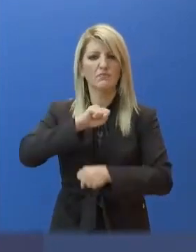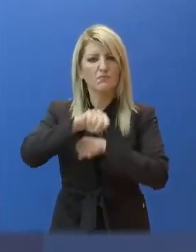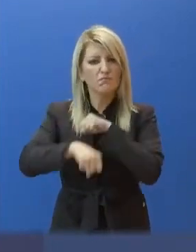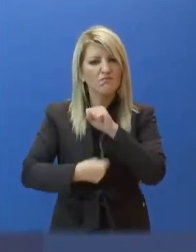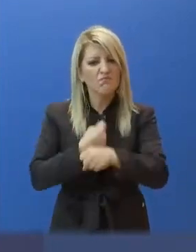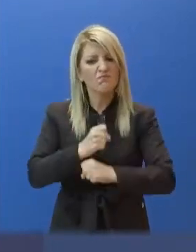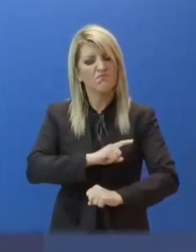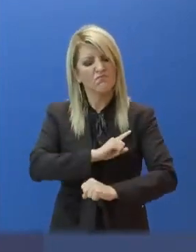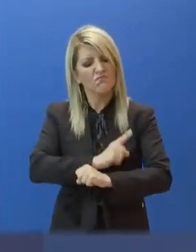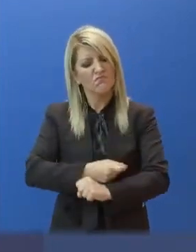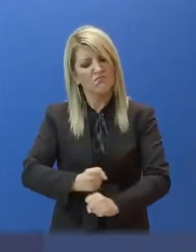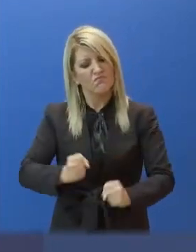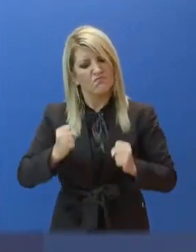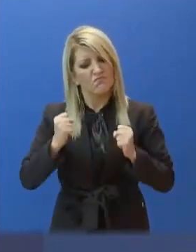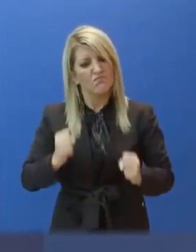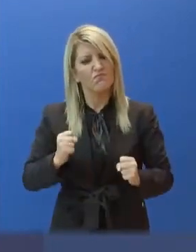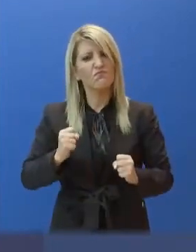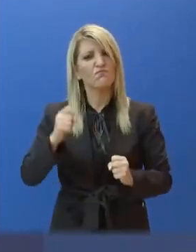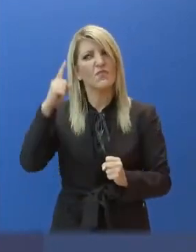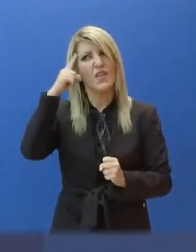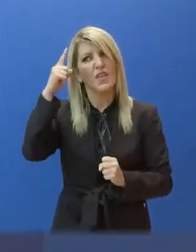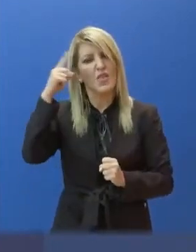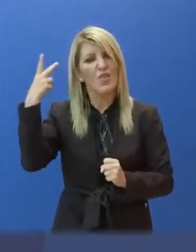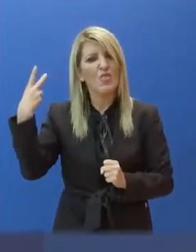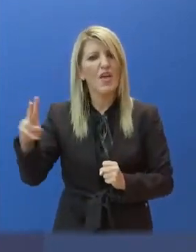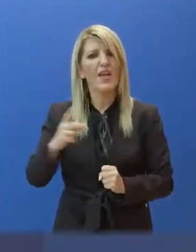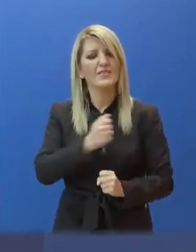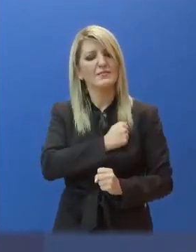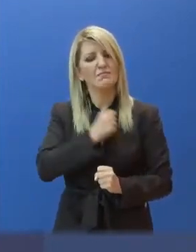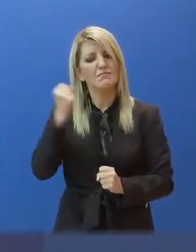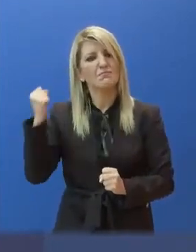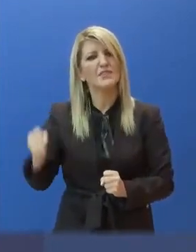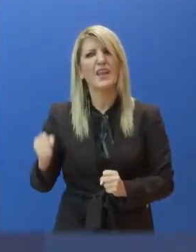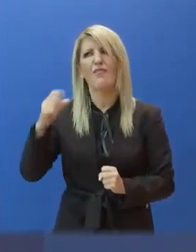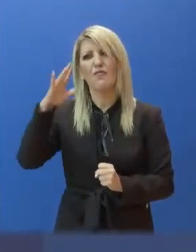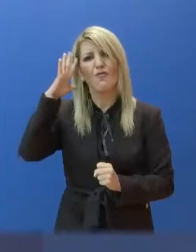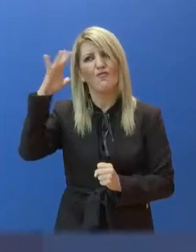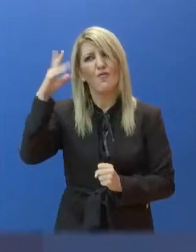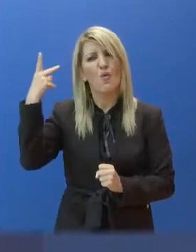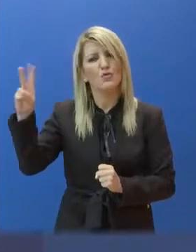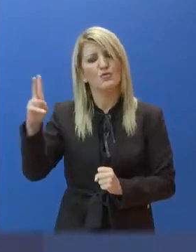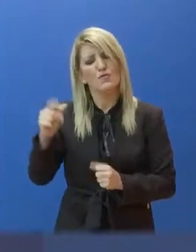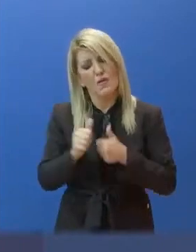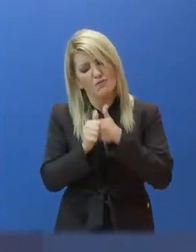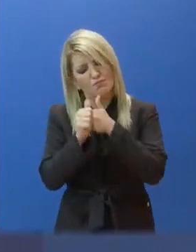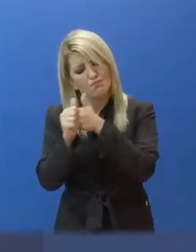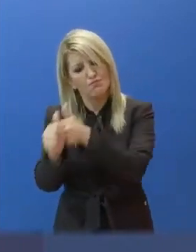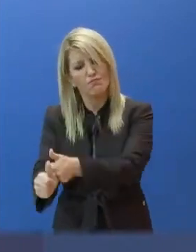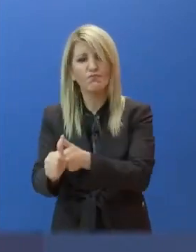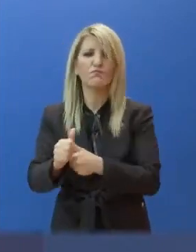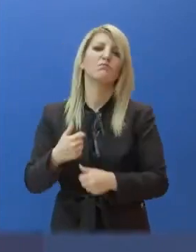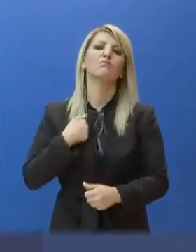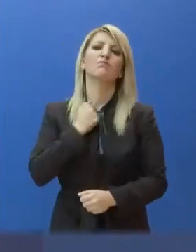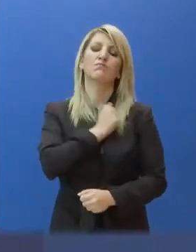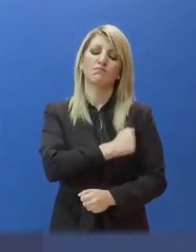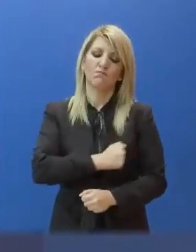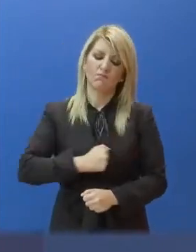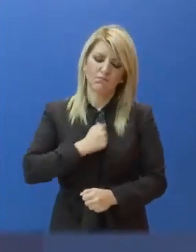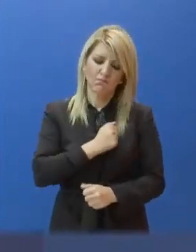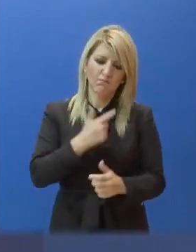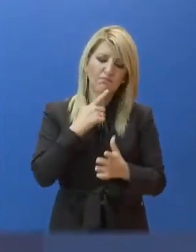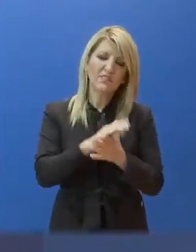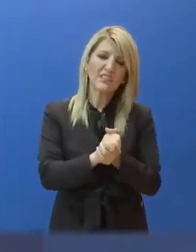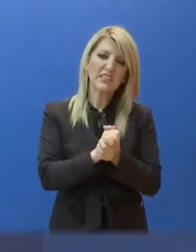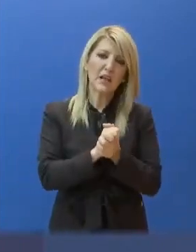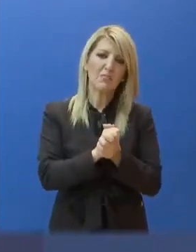αξίες και τα πιστεύω της. Εκφράζουμε τη θλίψη και την οδύνη μας. Εκφράζουμε τα συλληπιτήριά μας στους